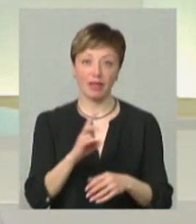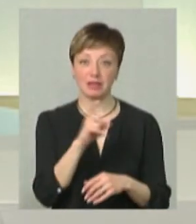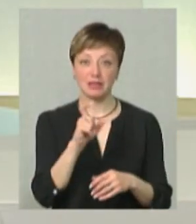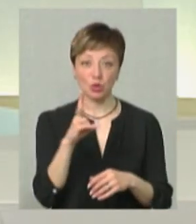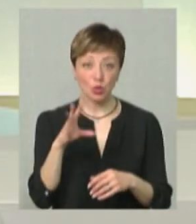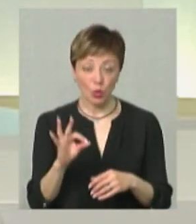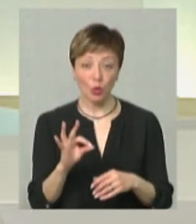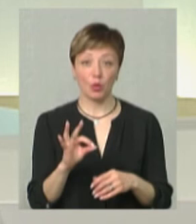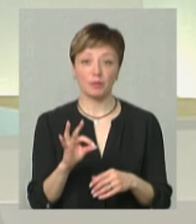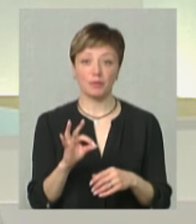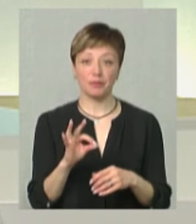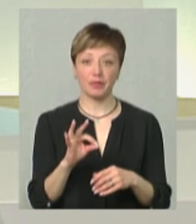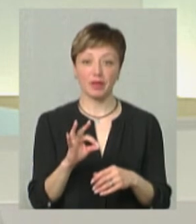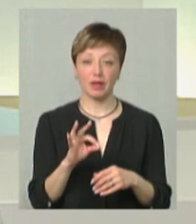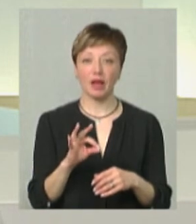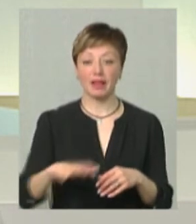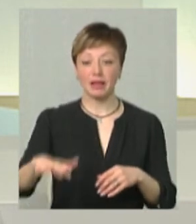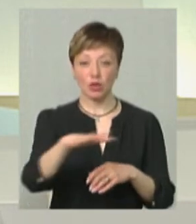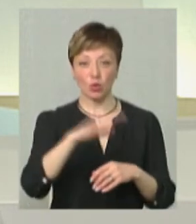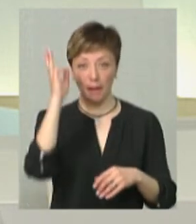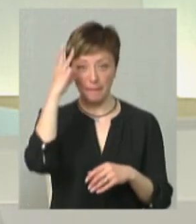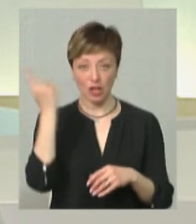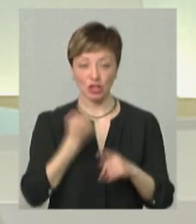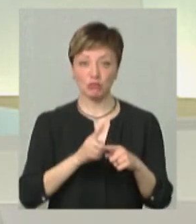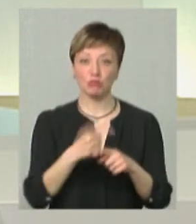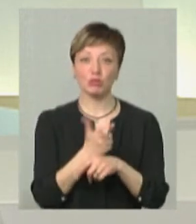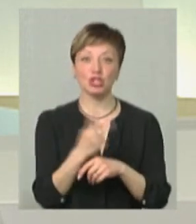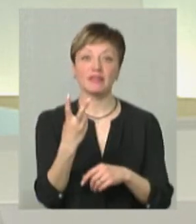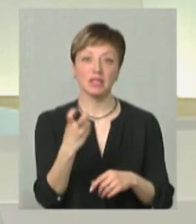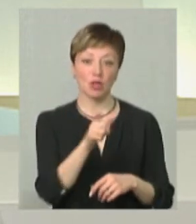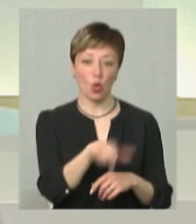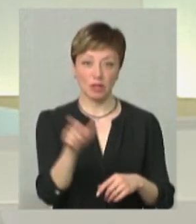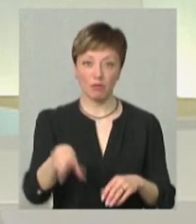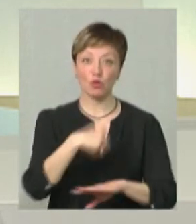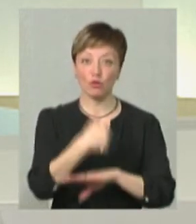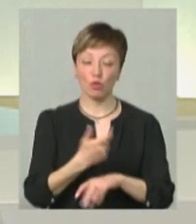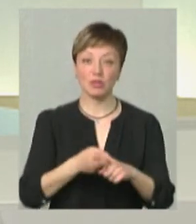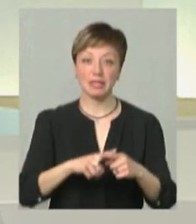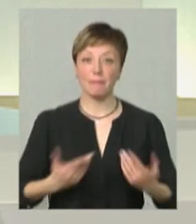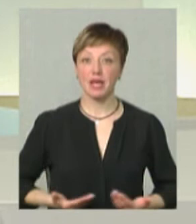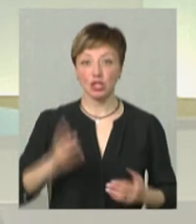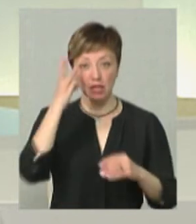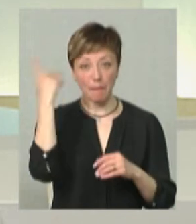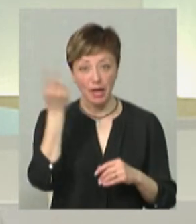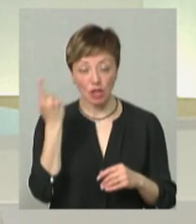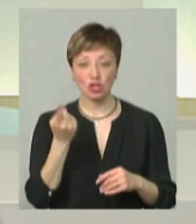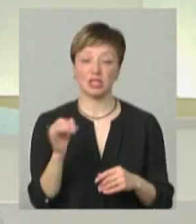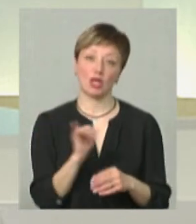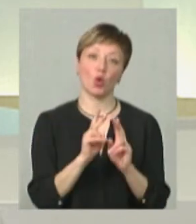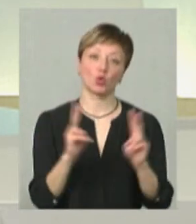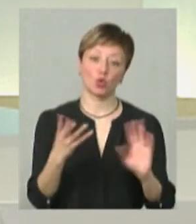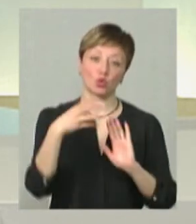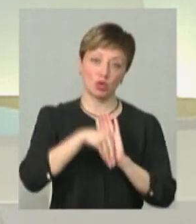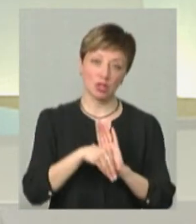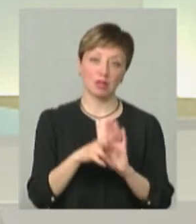на здачу НМТ на території Хмельниччини, це більше, ніж 200 осіб. Тобто, в основному, це мешканці Хмельниччини і ті, хто вже